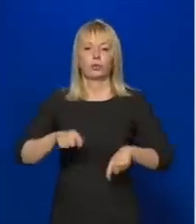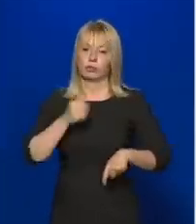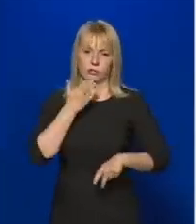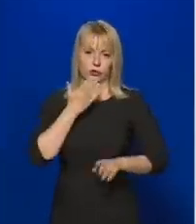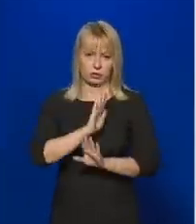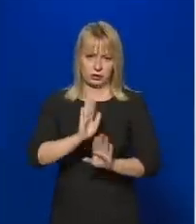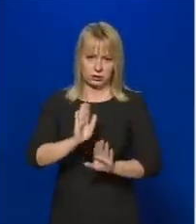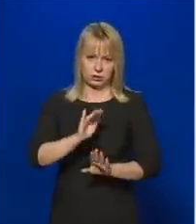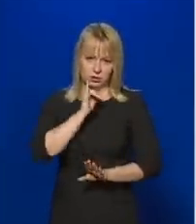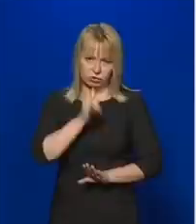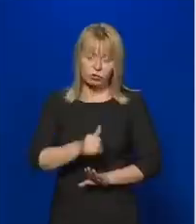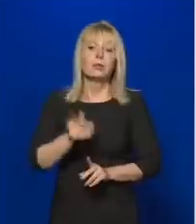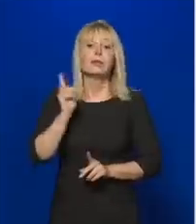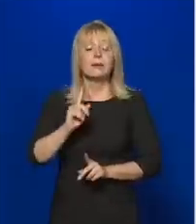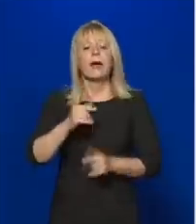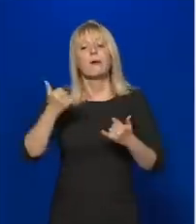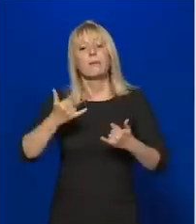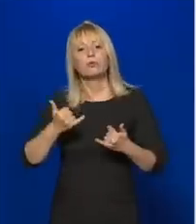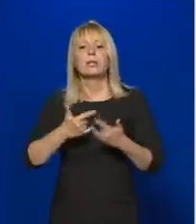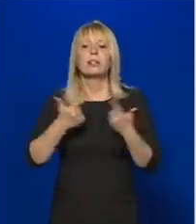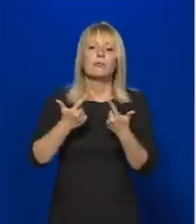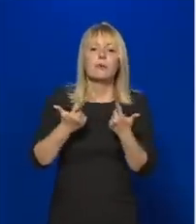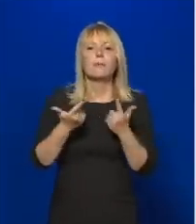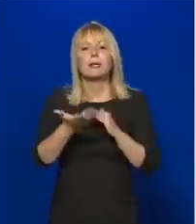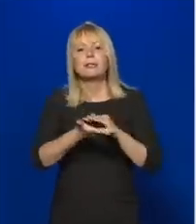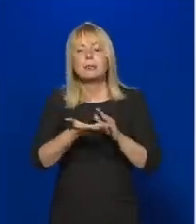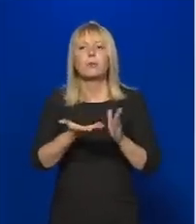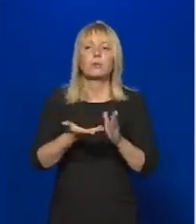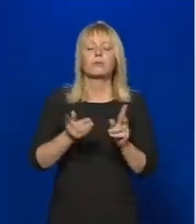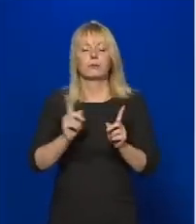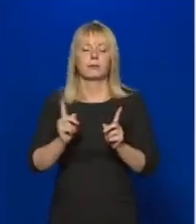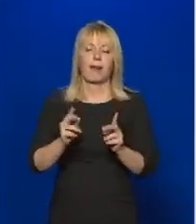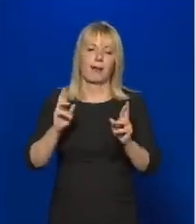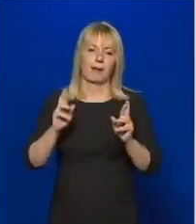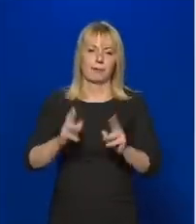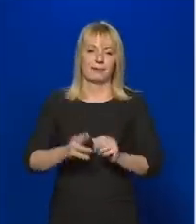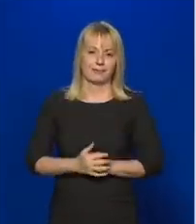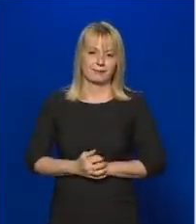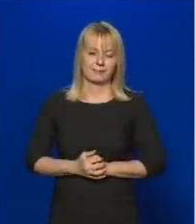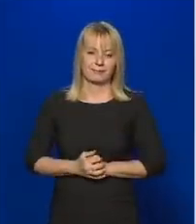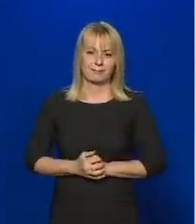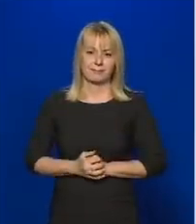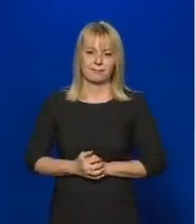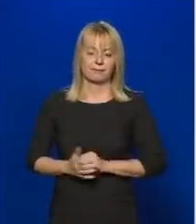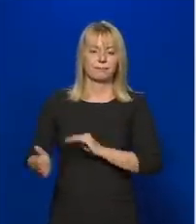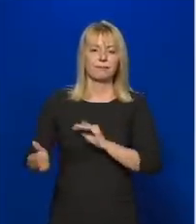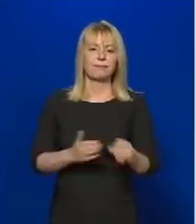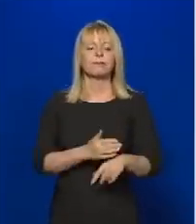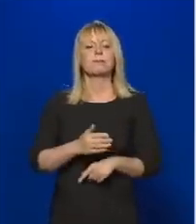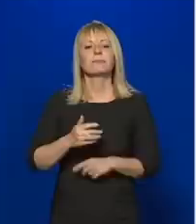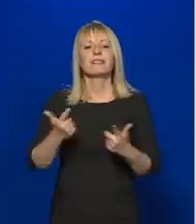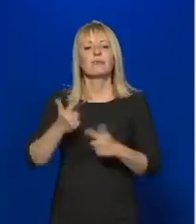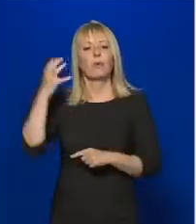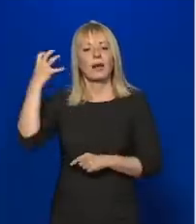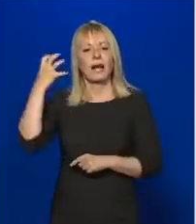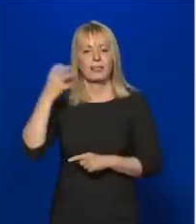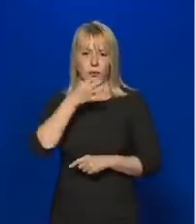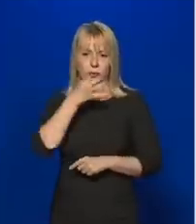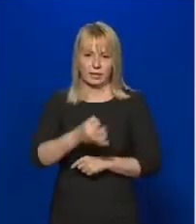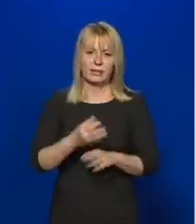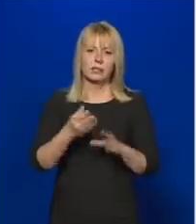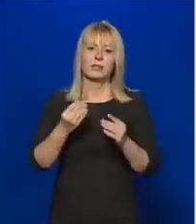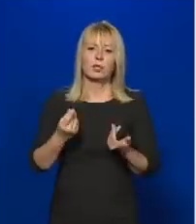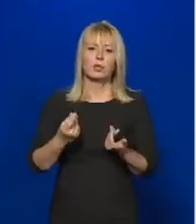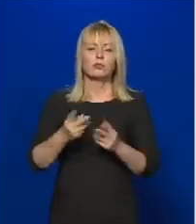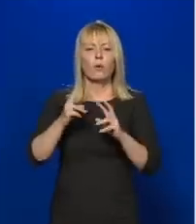információk alapján alappal lehet ebben reménykedni. Az Inforádió kérdései következnek. Jelentős különbségek vannak egyes